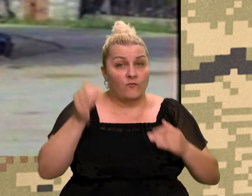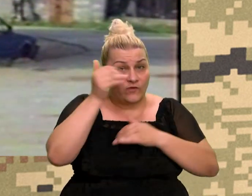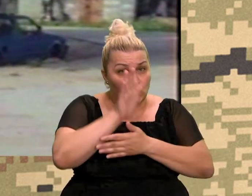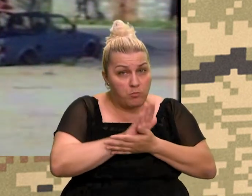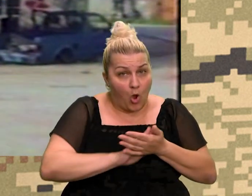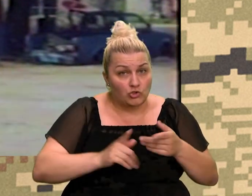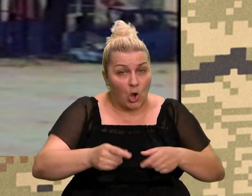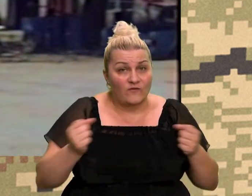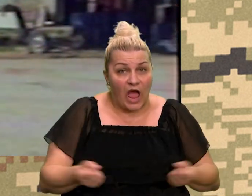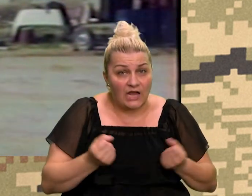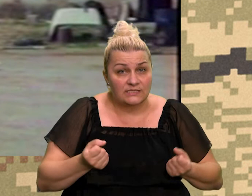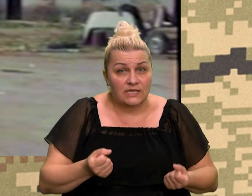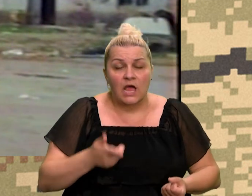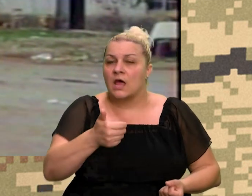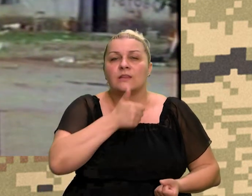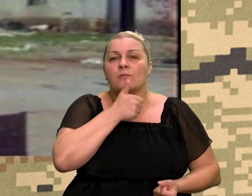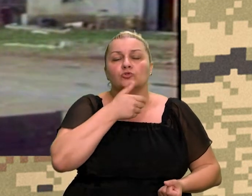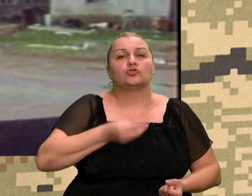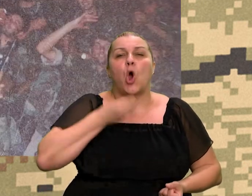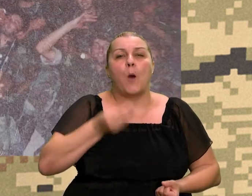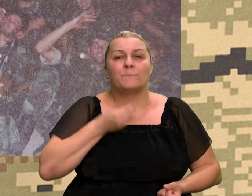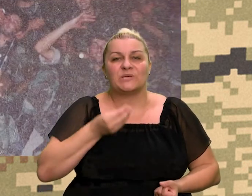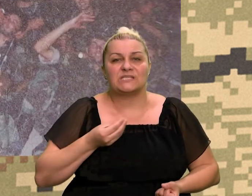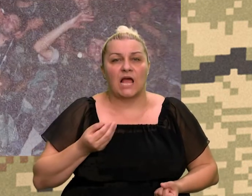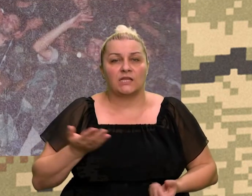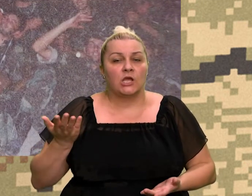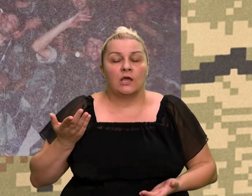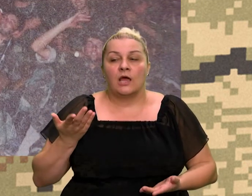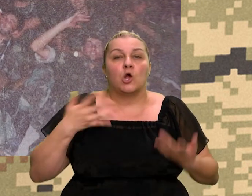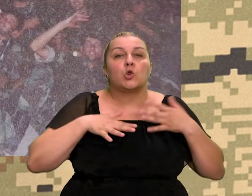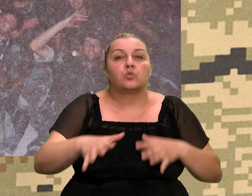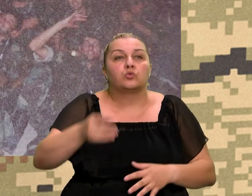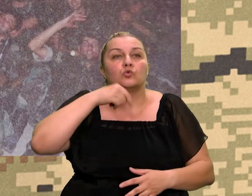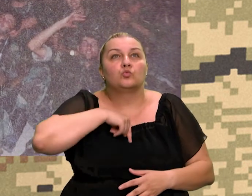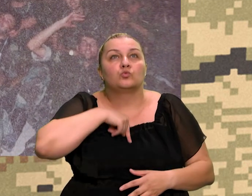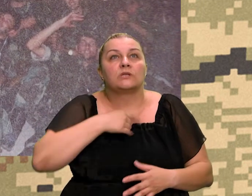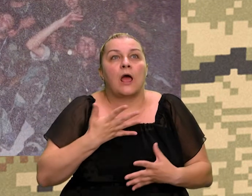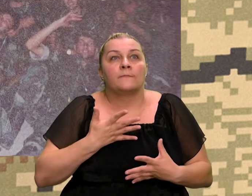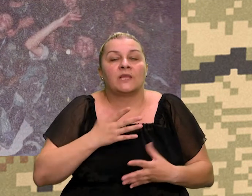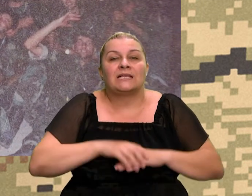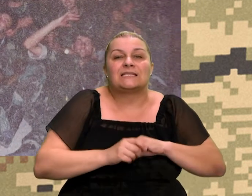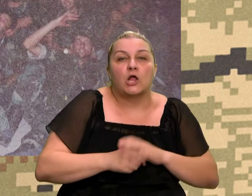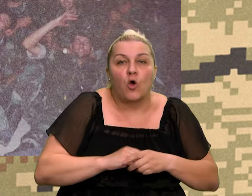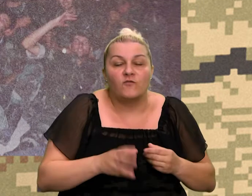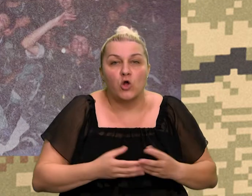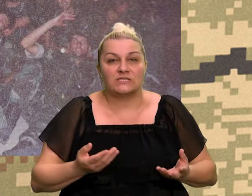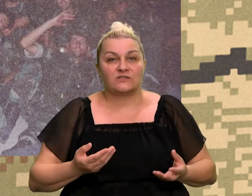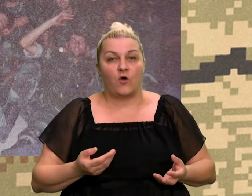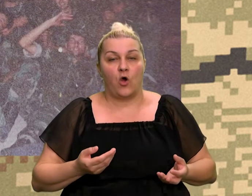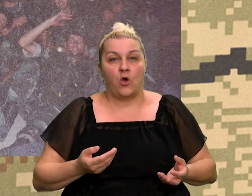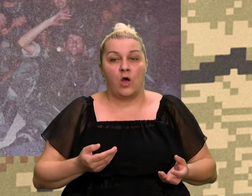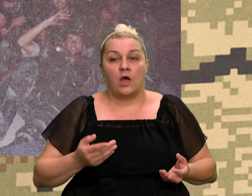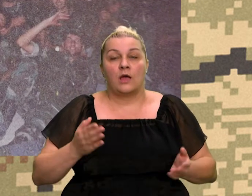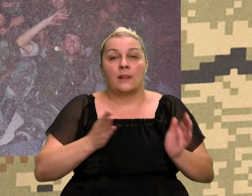niste to mogli opisati, šta je to bilo u ljudima, koja je to vladalo, zadovoljstvo. Ma da se iđe, možete